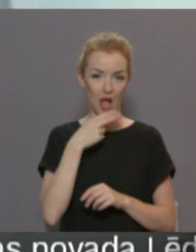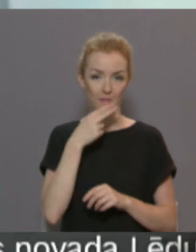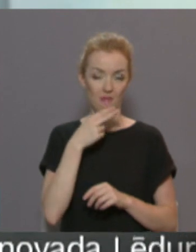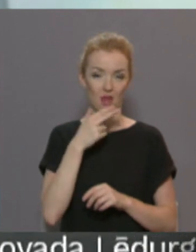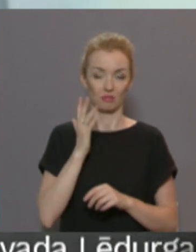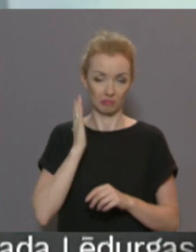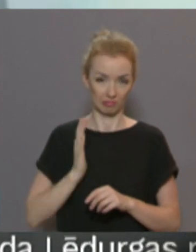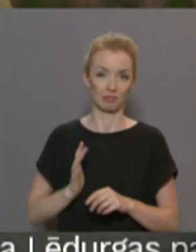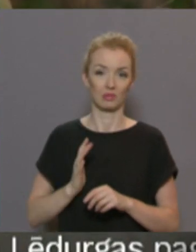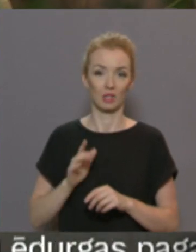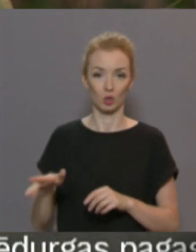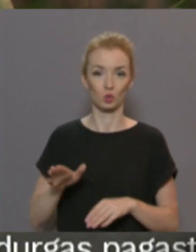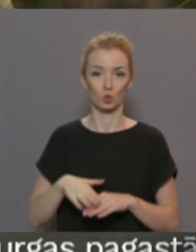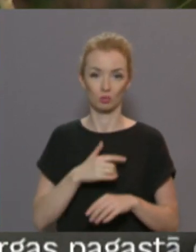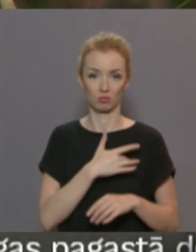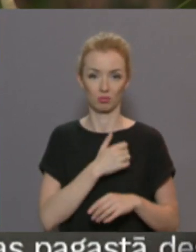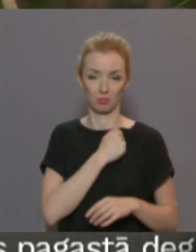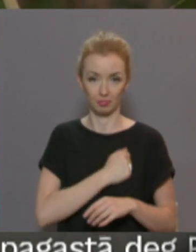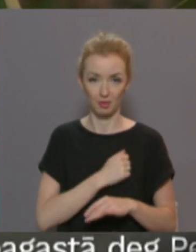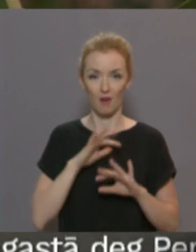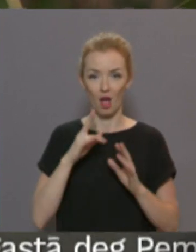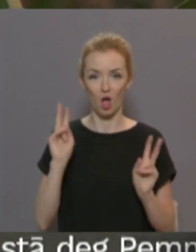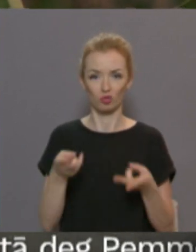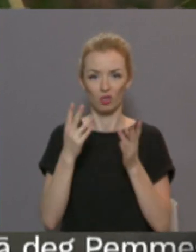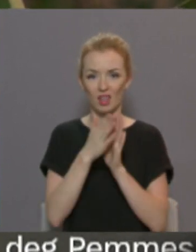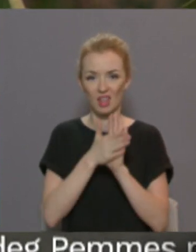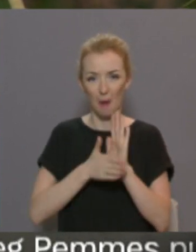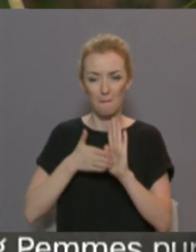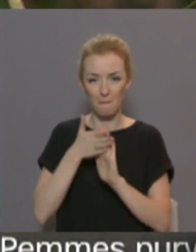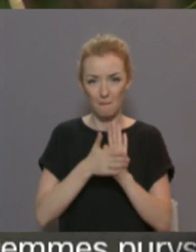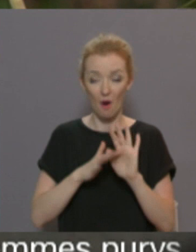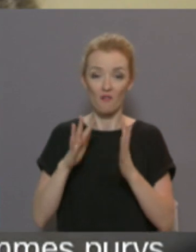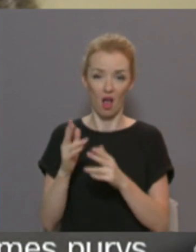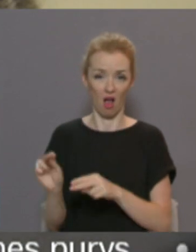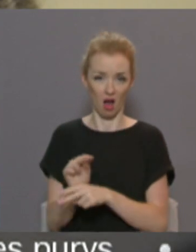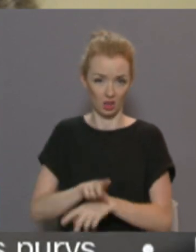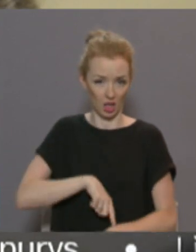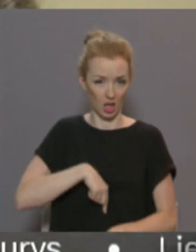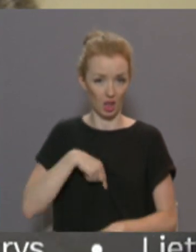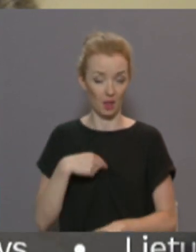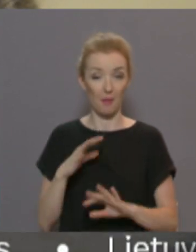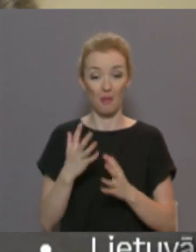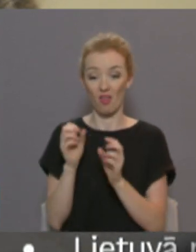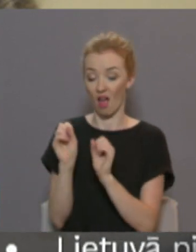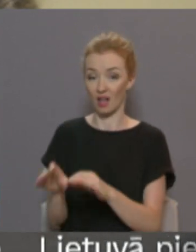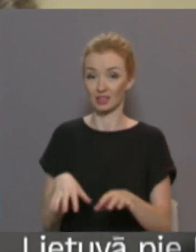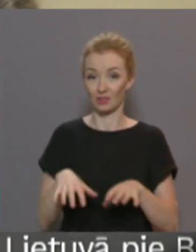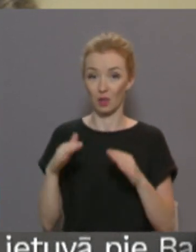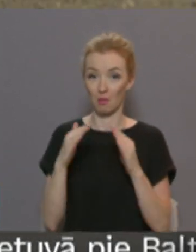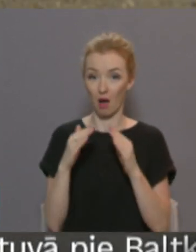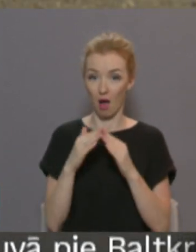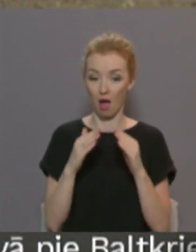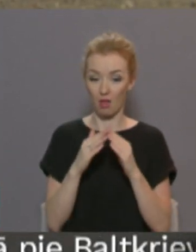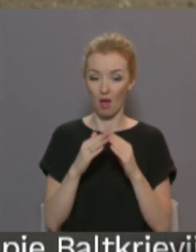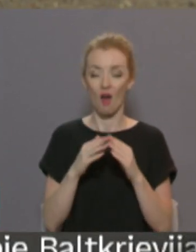sunas ar sirdslaidmi vai apdegušām ķepām, kas pēc tam būs ilgstoši jāarstē. Bet atstājot dzīvnieku mājās, viņš